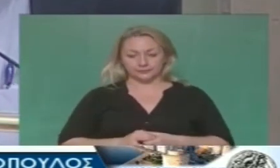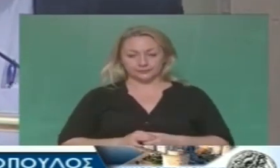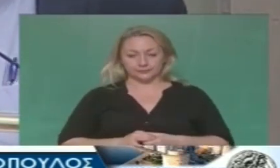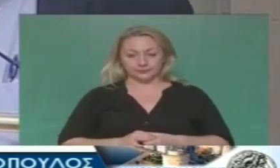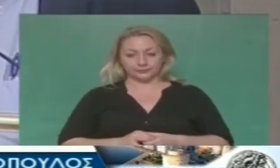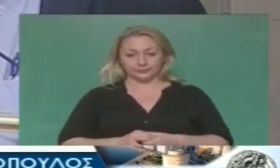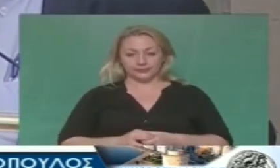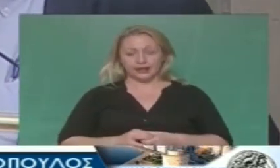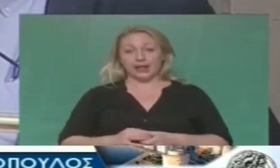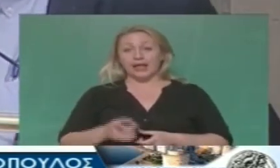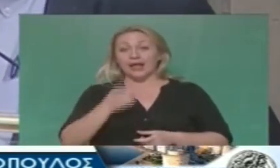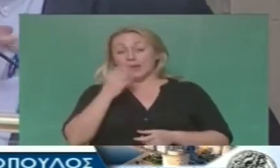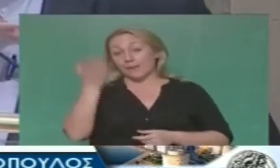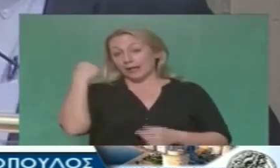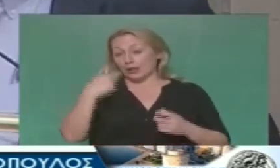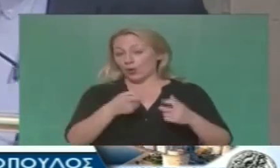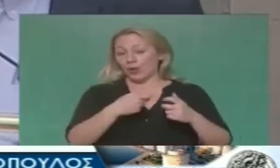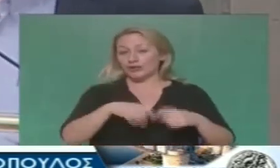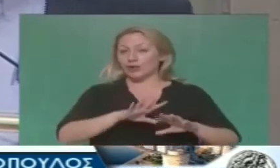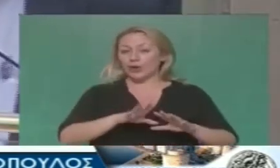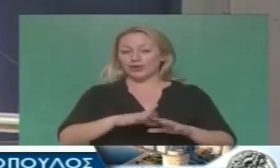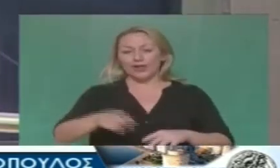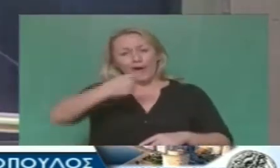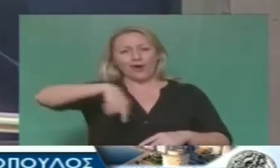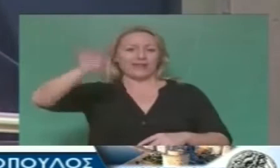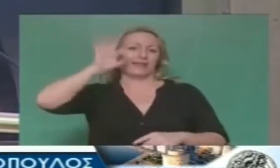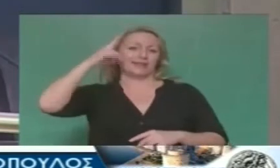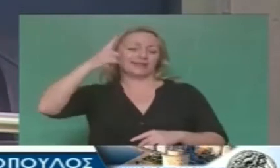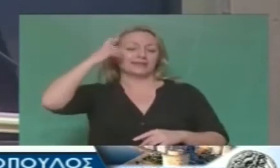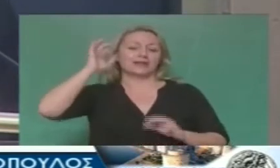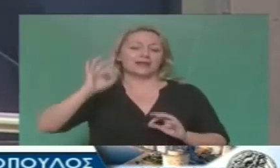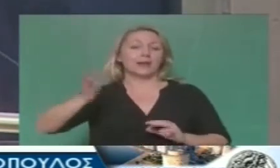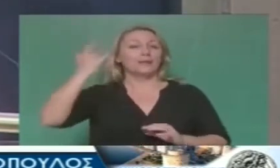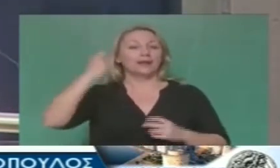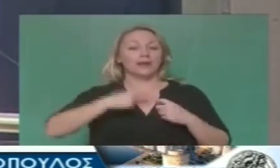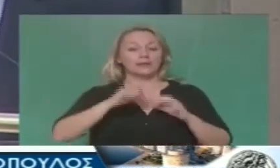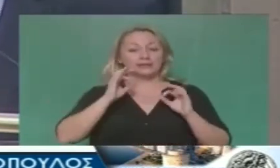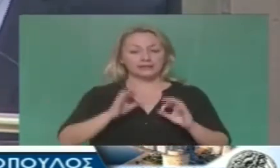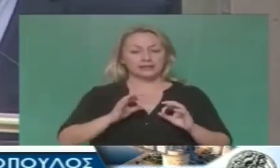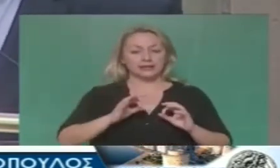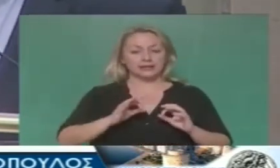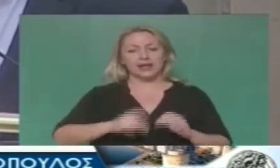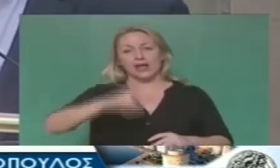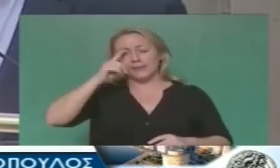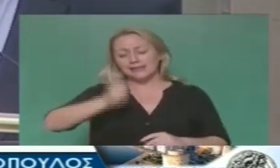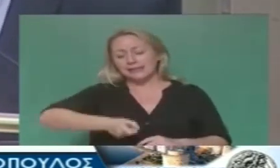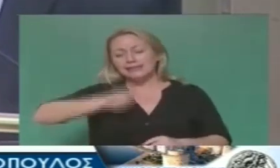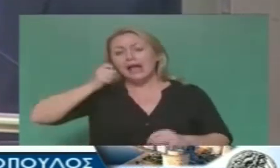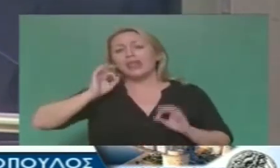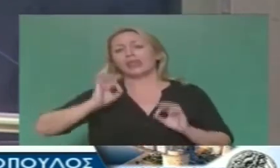Δεν θα μιλήσουμε για το παλιό ΟΑΣ γιατί όλοι οι Θεσσαλονικοί ξέρουν. Ήταν τεράστιο σκάνδαλο.